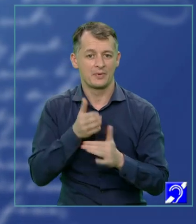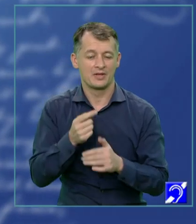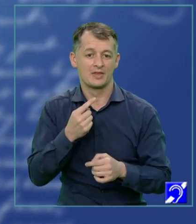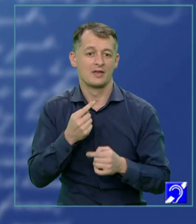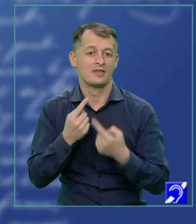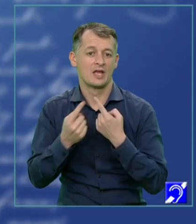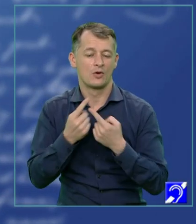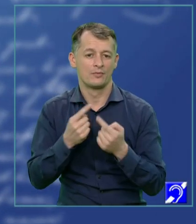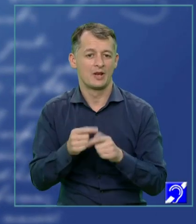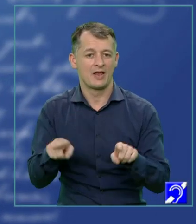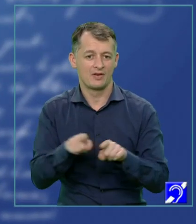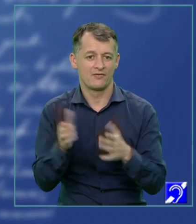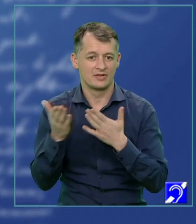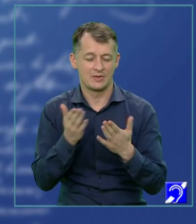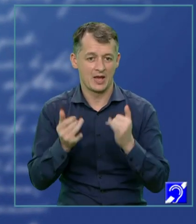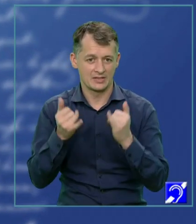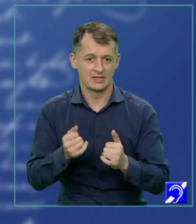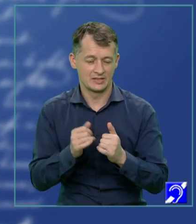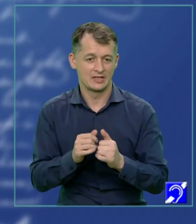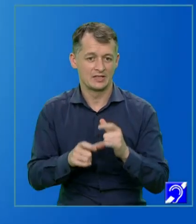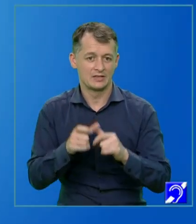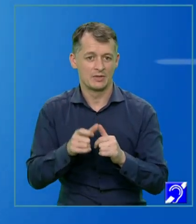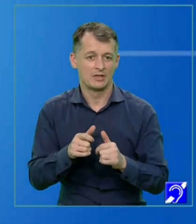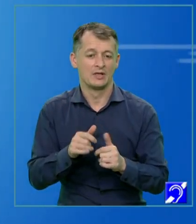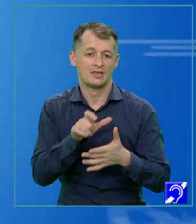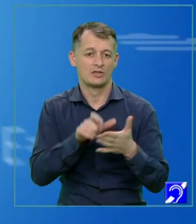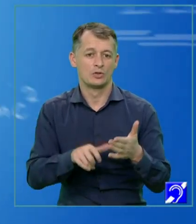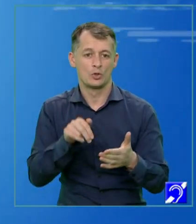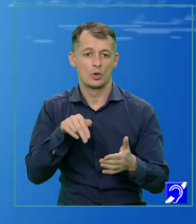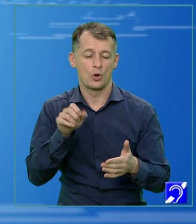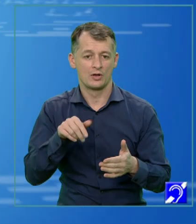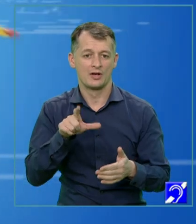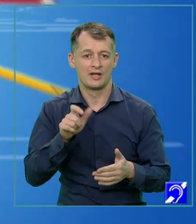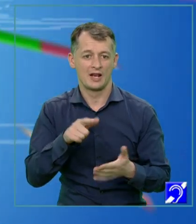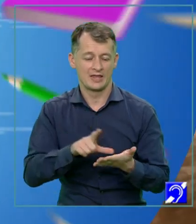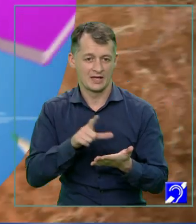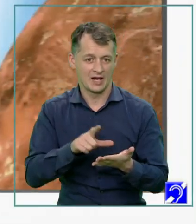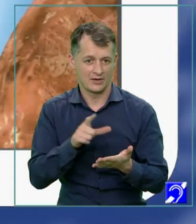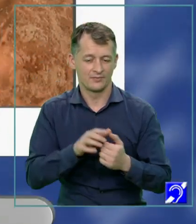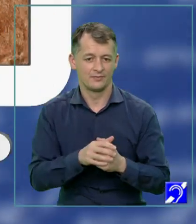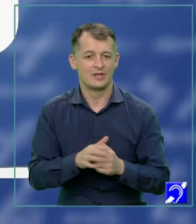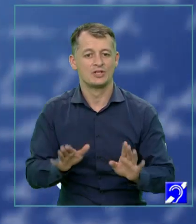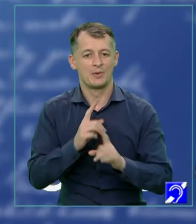dialogul în textul non-literar. De la ora 9.30 facem pregătire la matematică. Să începem cursurile!